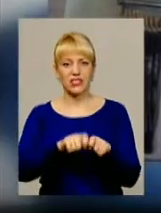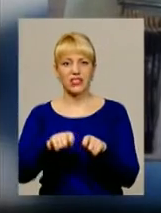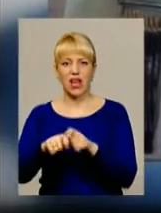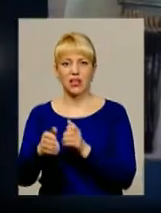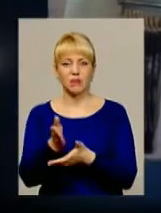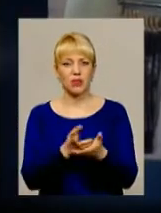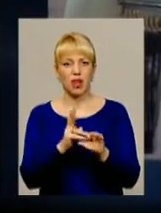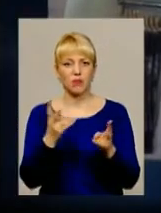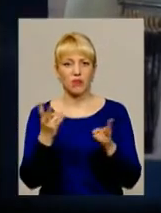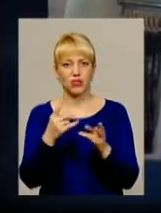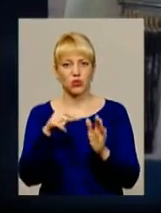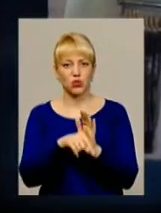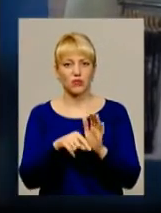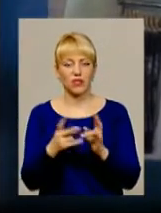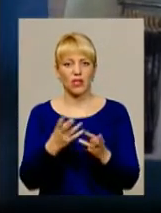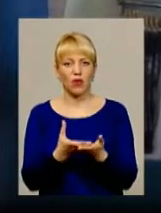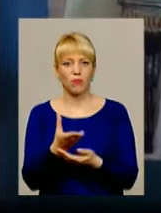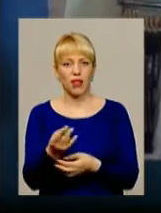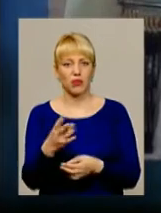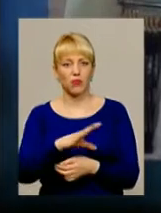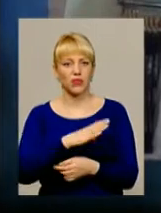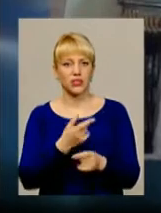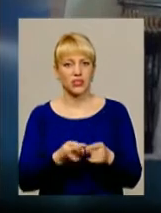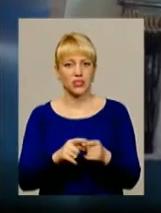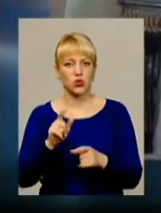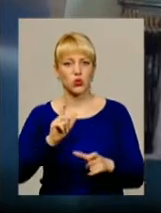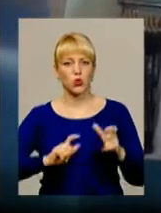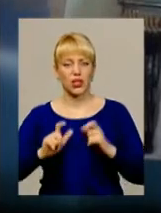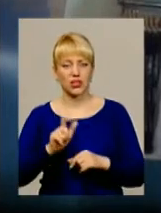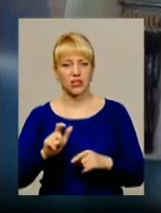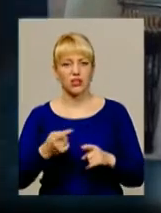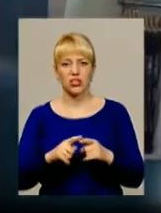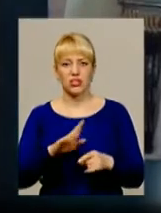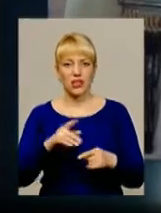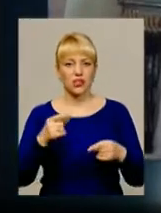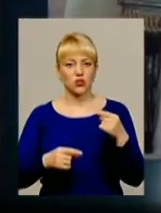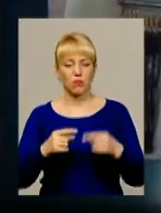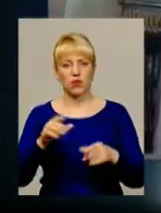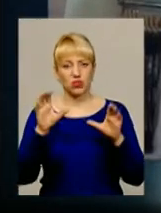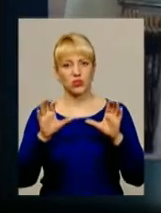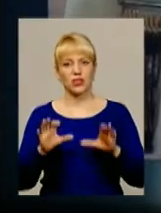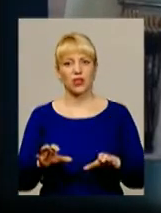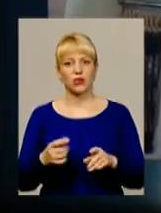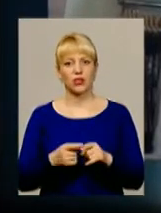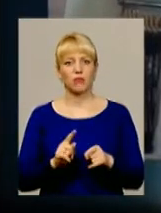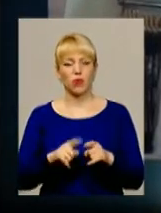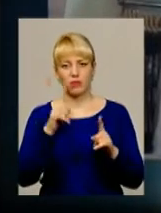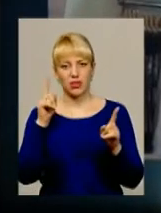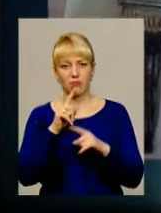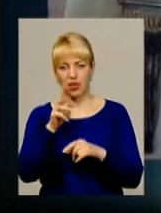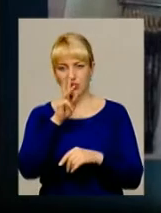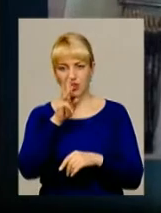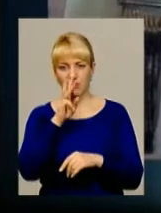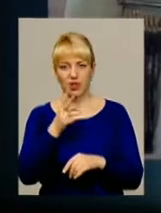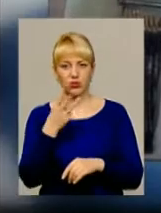мають стосуватися, яка оплата має бути в тих студентів, чи це не зуперечує закону про мінімальну заробітну